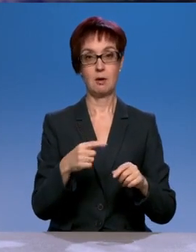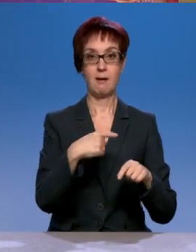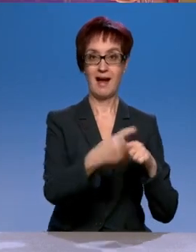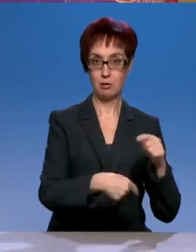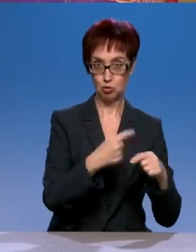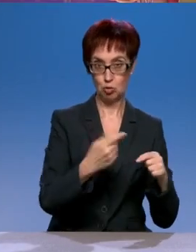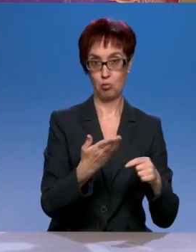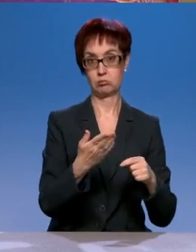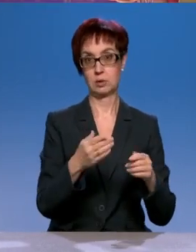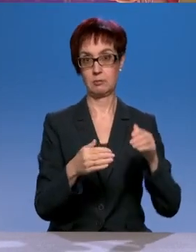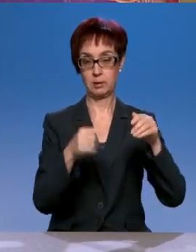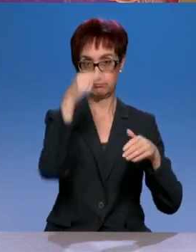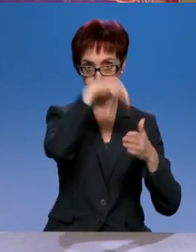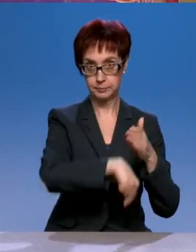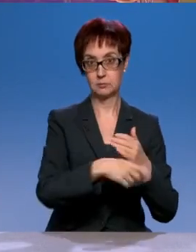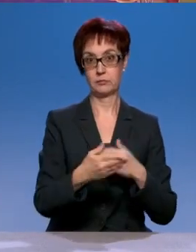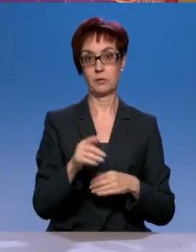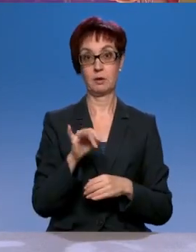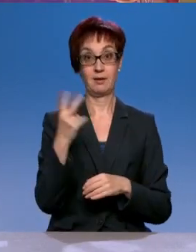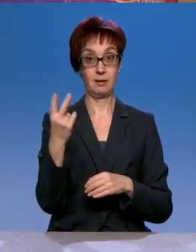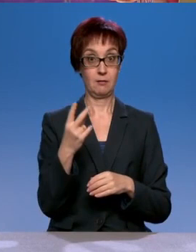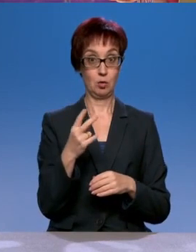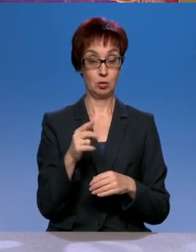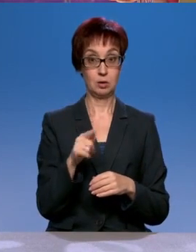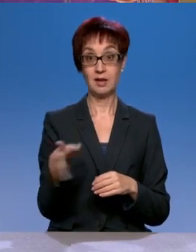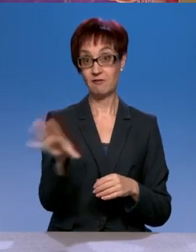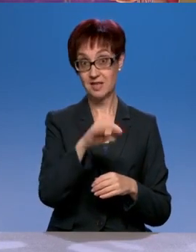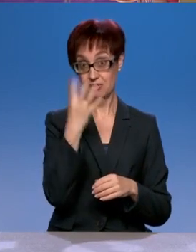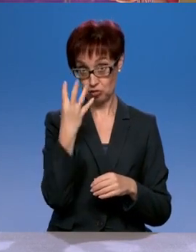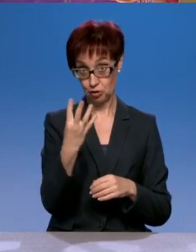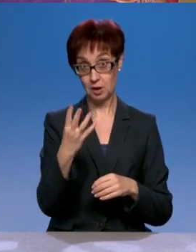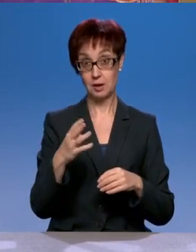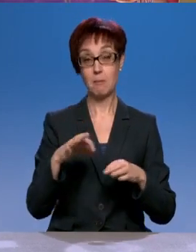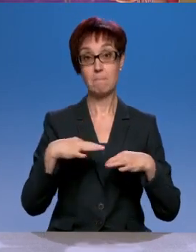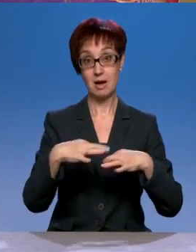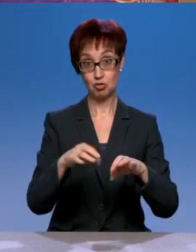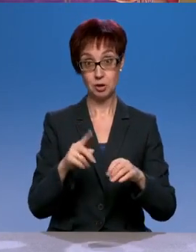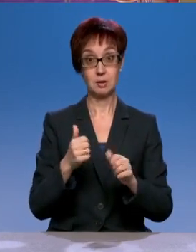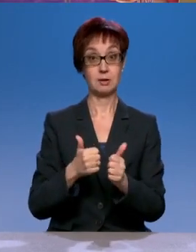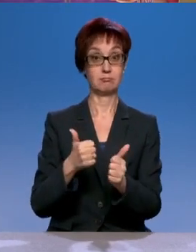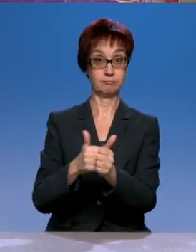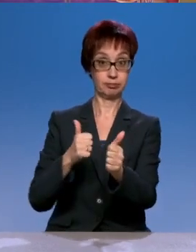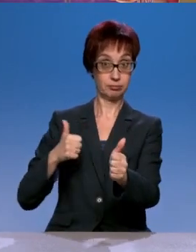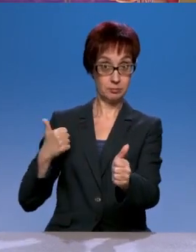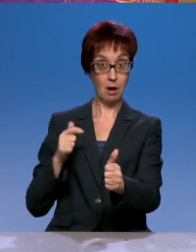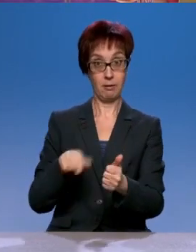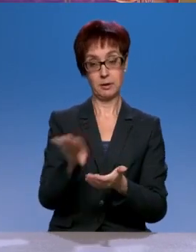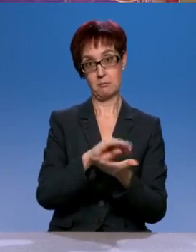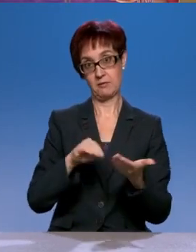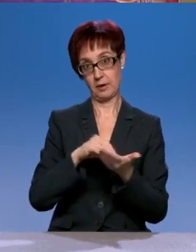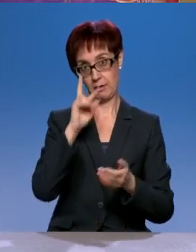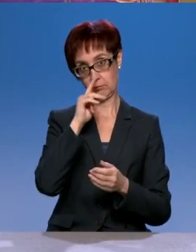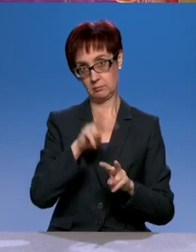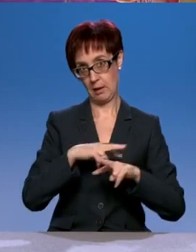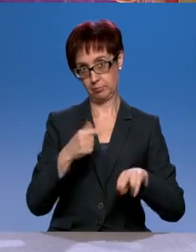передний, и двух колес нет. Вот. И все четыре машины, которые шли за мной, они сделали то же самое. Вот. Все автомобили, вот которые... Ну,